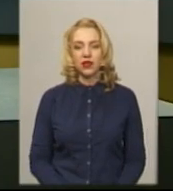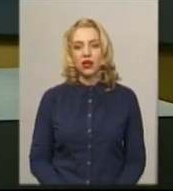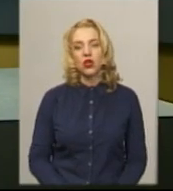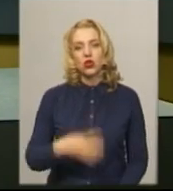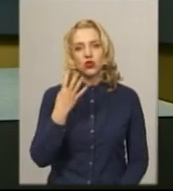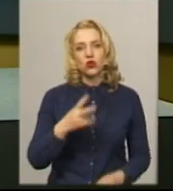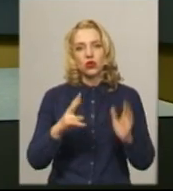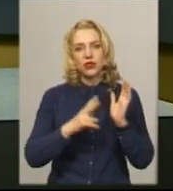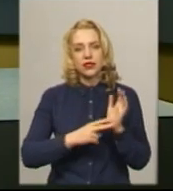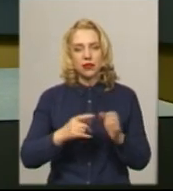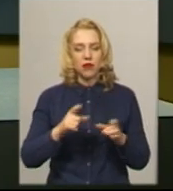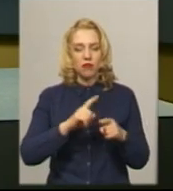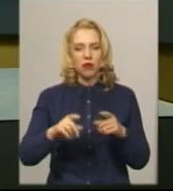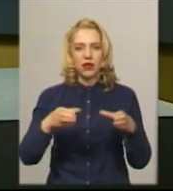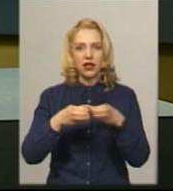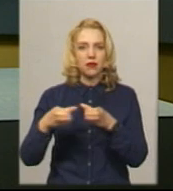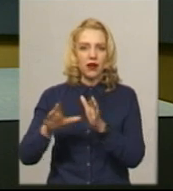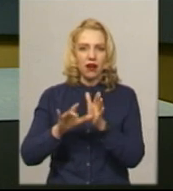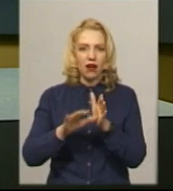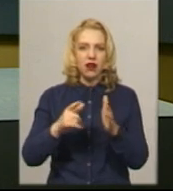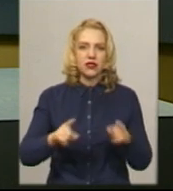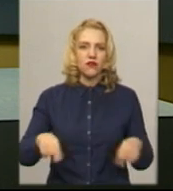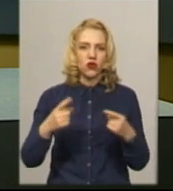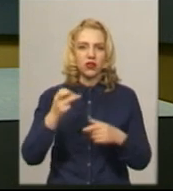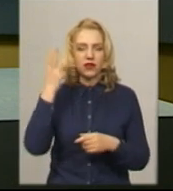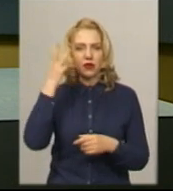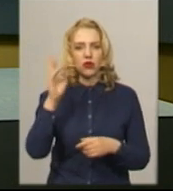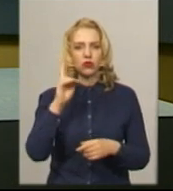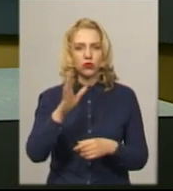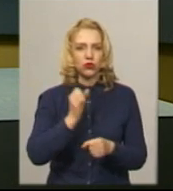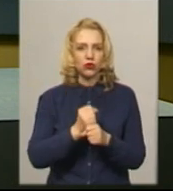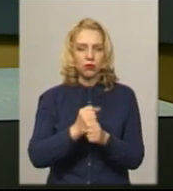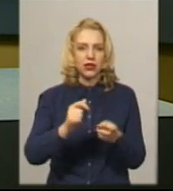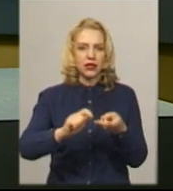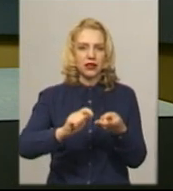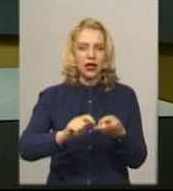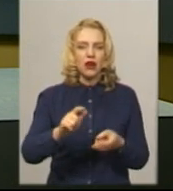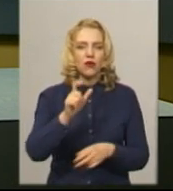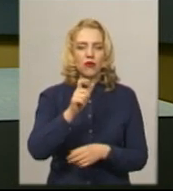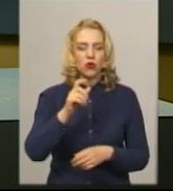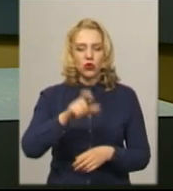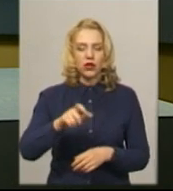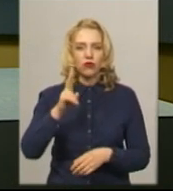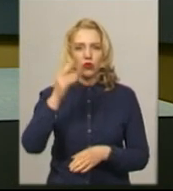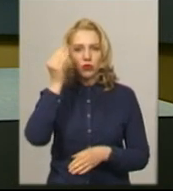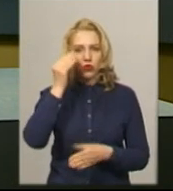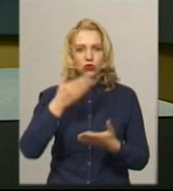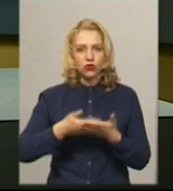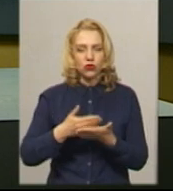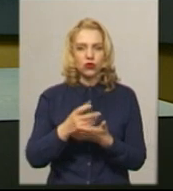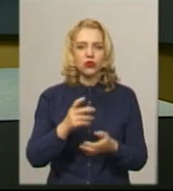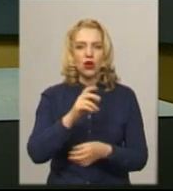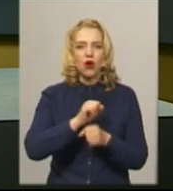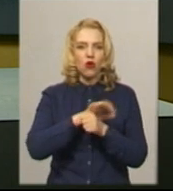47 мобільних бригад створили на Хмельниччині, які робитимуть забір біоматеріалів у людей, в яких підозрюють коронавірус, для